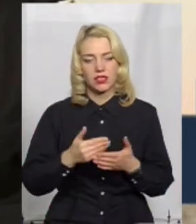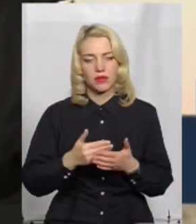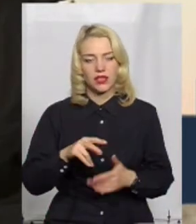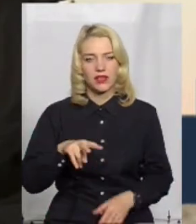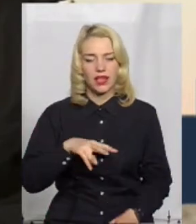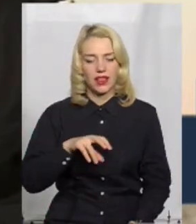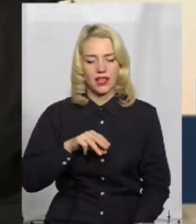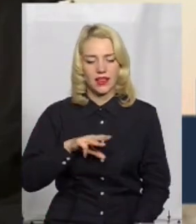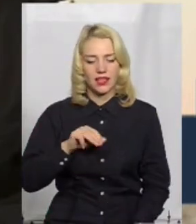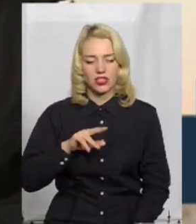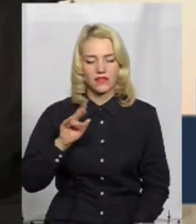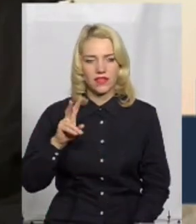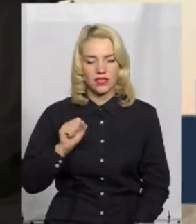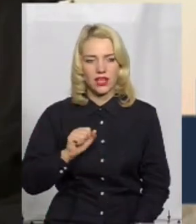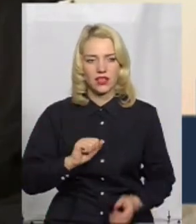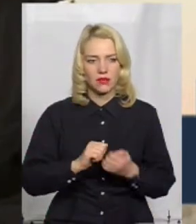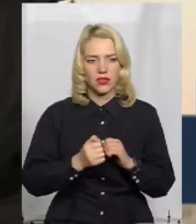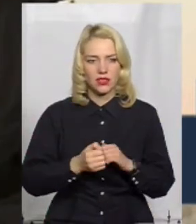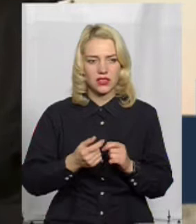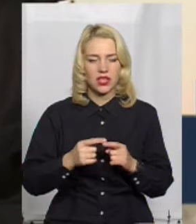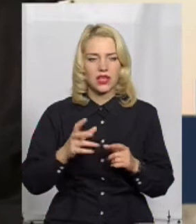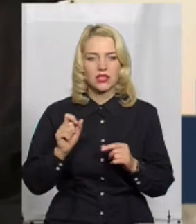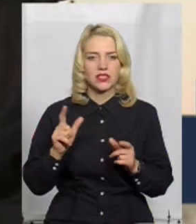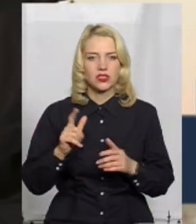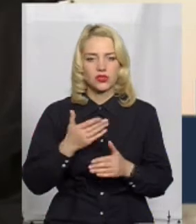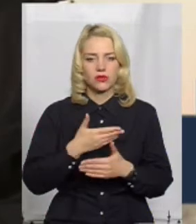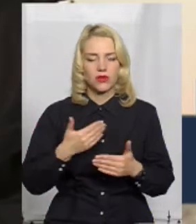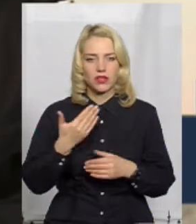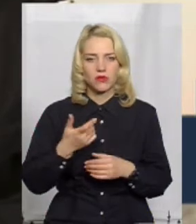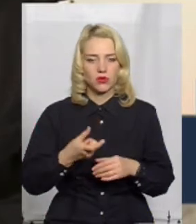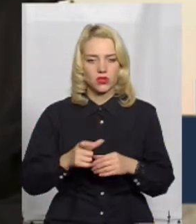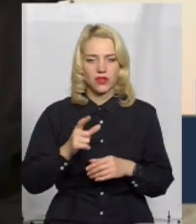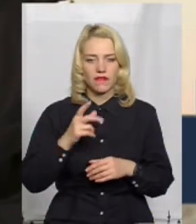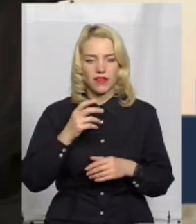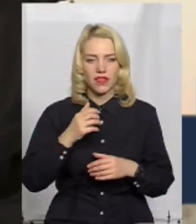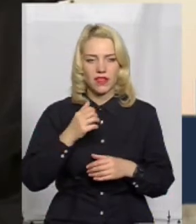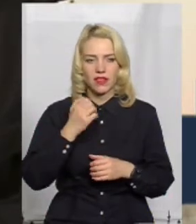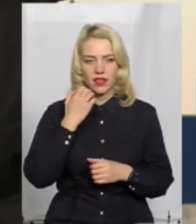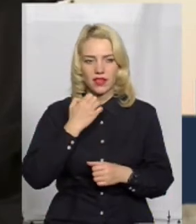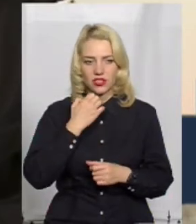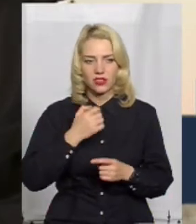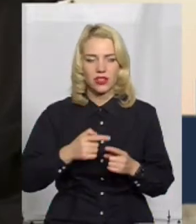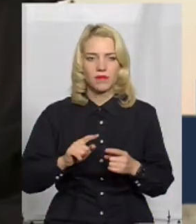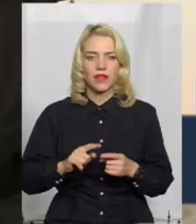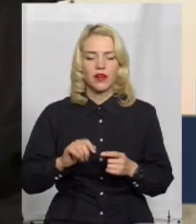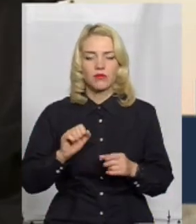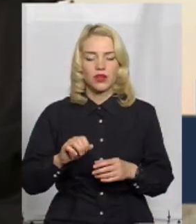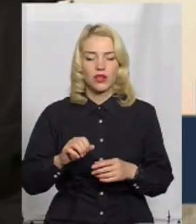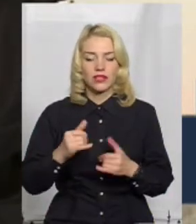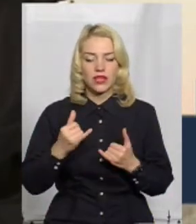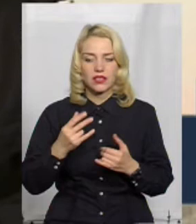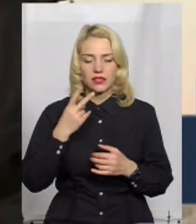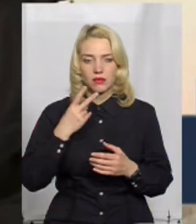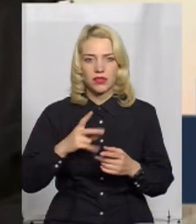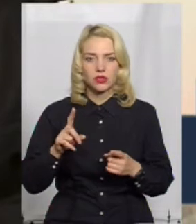Литичівська, Воковнецька та інші, за що ми їм дуже вдячні. Можливо, десь спочатку було і скептично до цього ставлення, але зараз ми